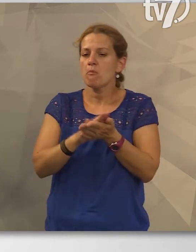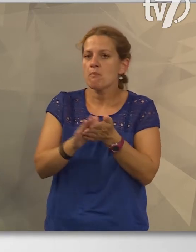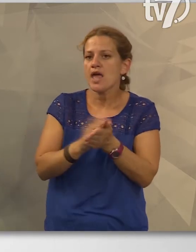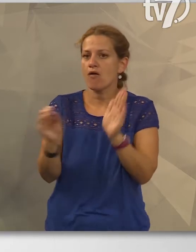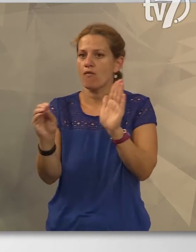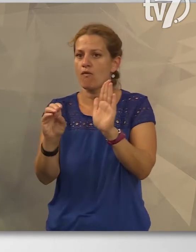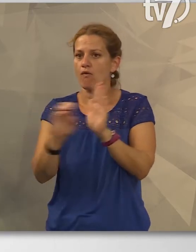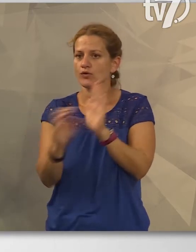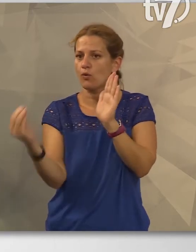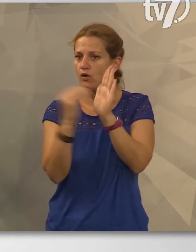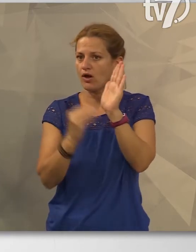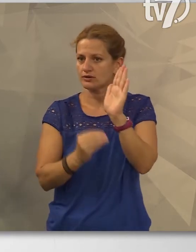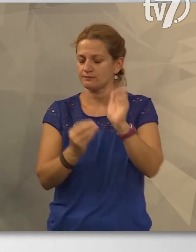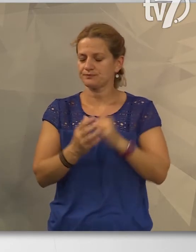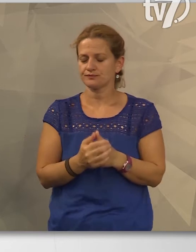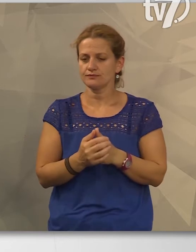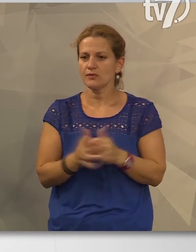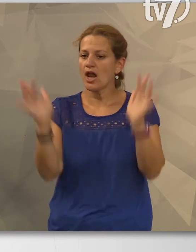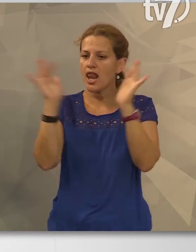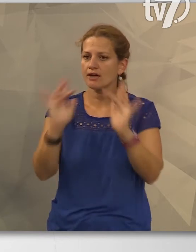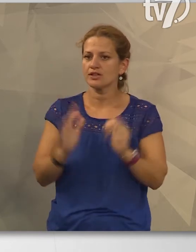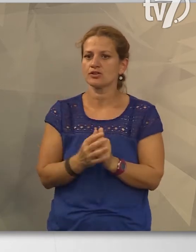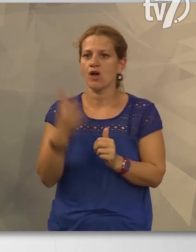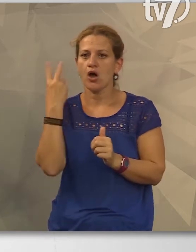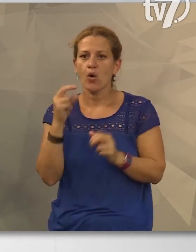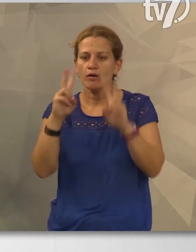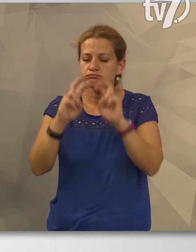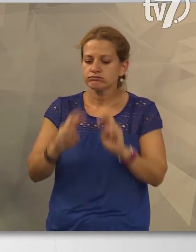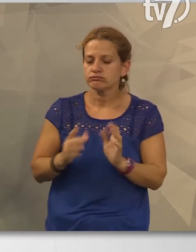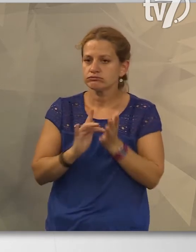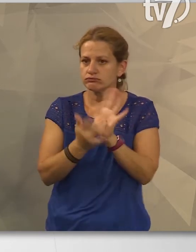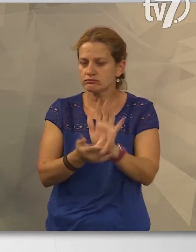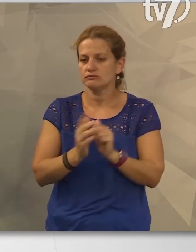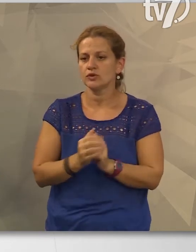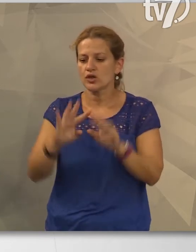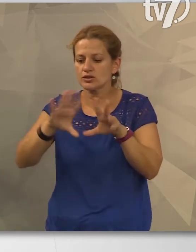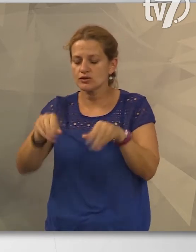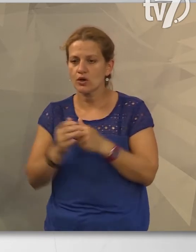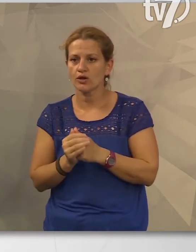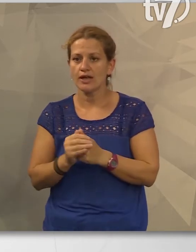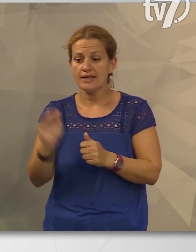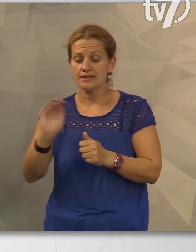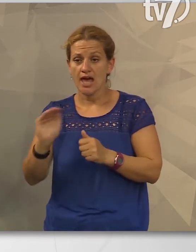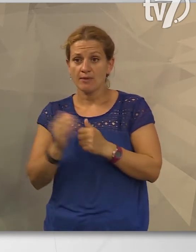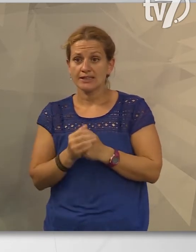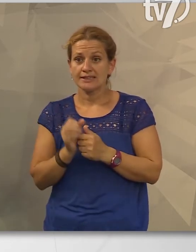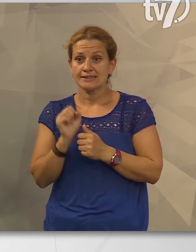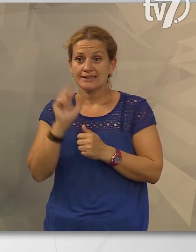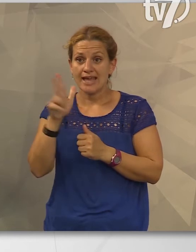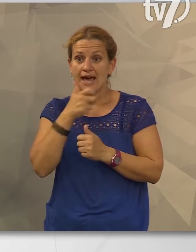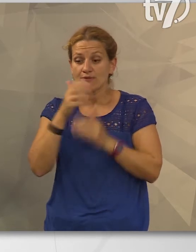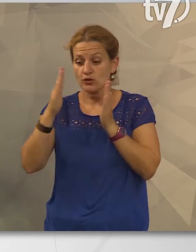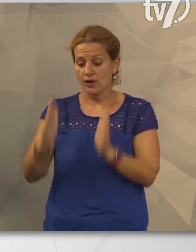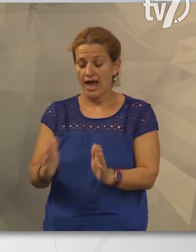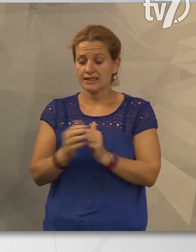az internetre. A legfrissebb angoltanulmány kimutatta, hogy a szülők gyermekük 13 éves koráig